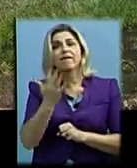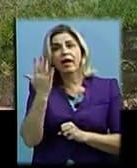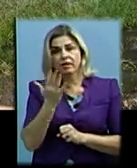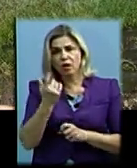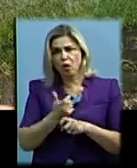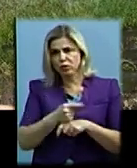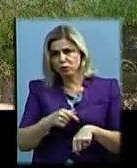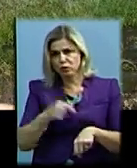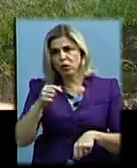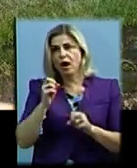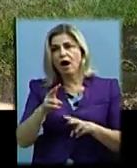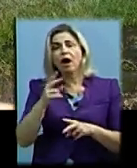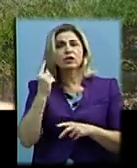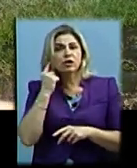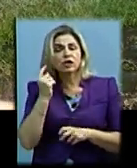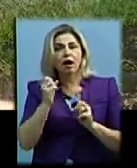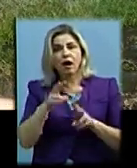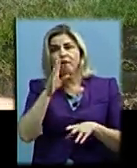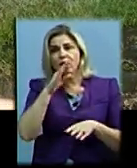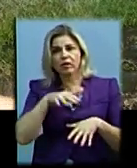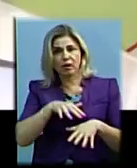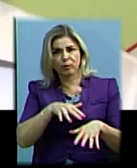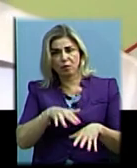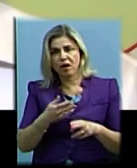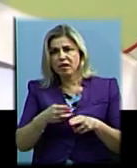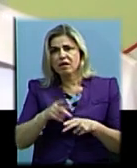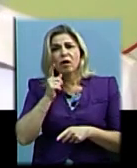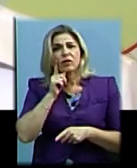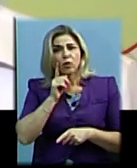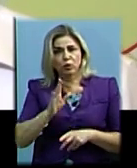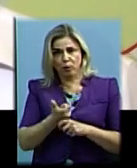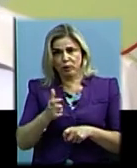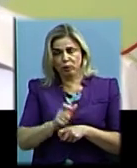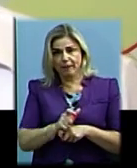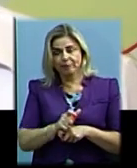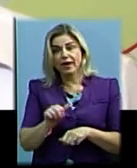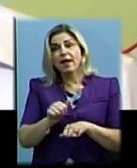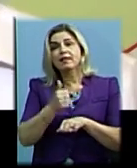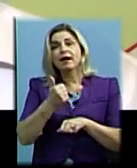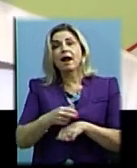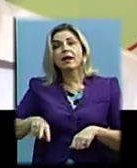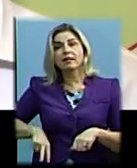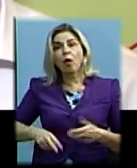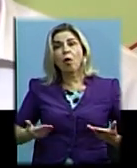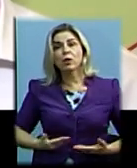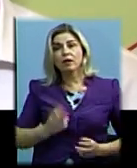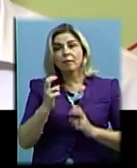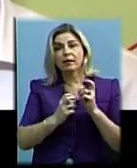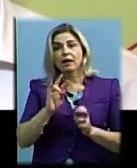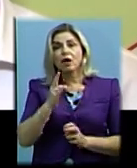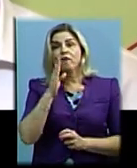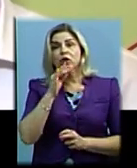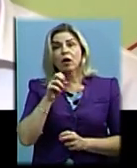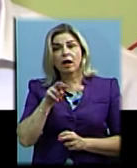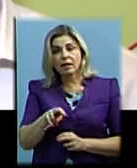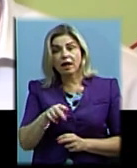Дуже чутно, і як вода біжить. Це дуже незручно». Генеральний директор Миколаївського комунального підприємства «Миколаєводоканал» Борис